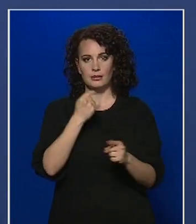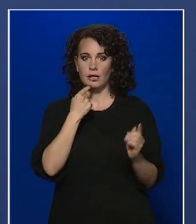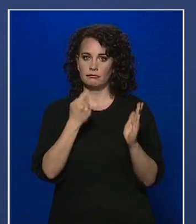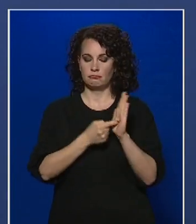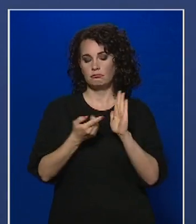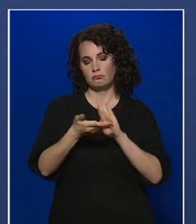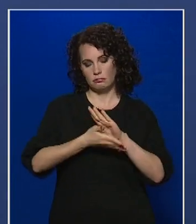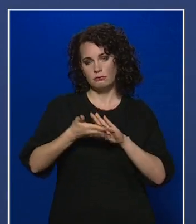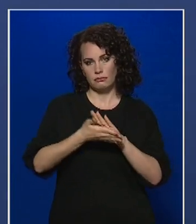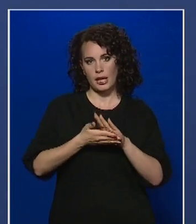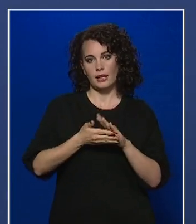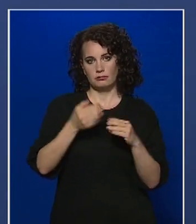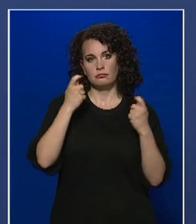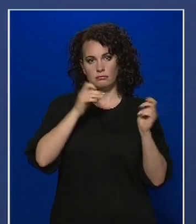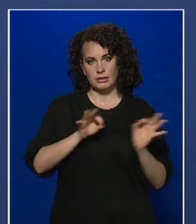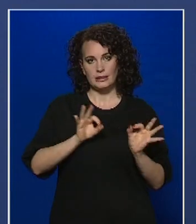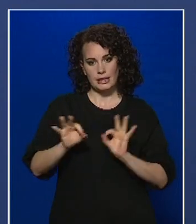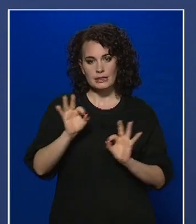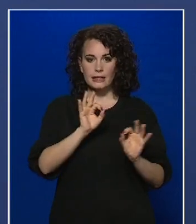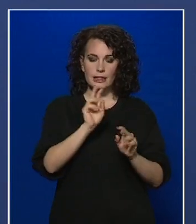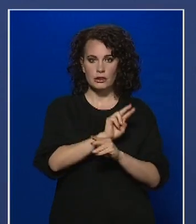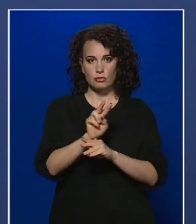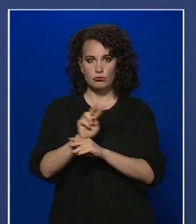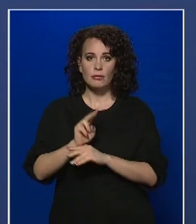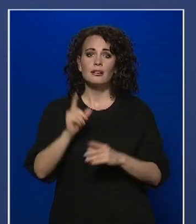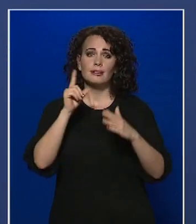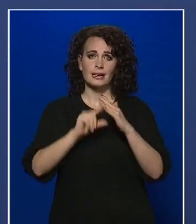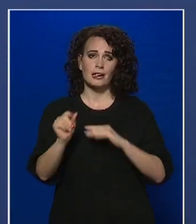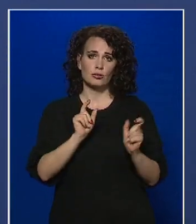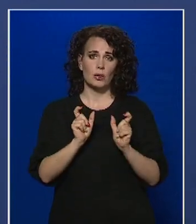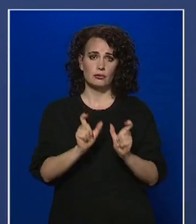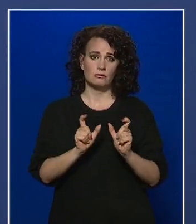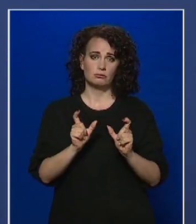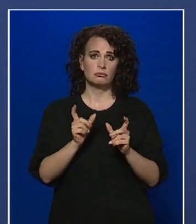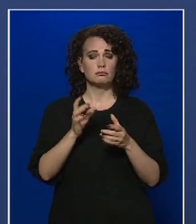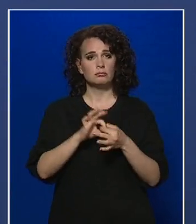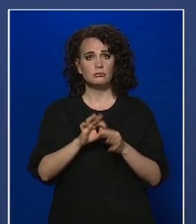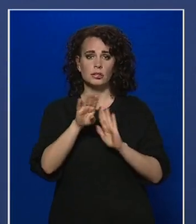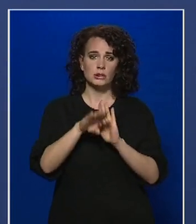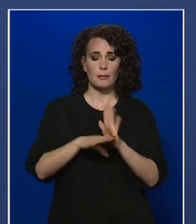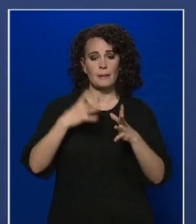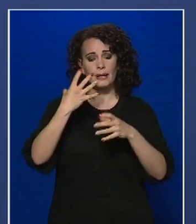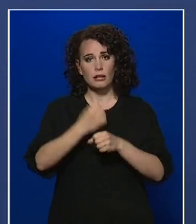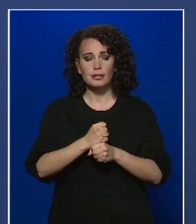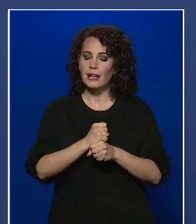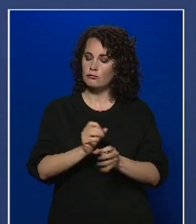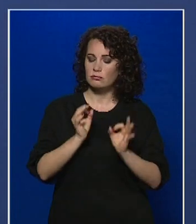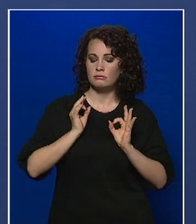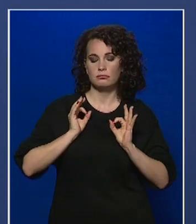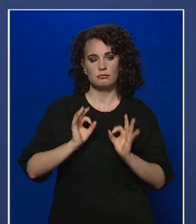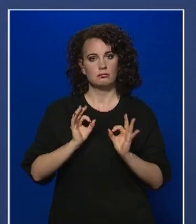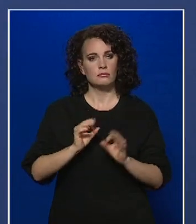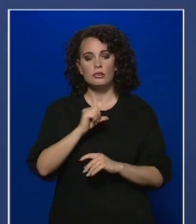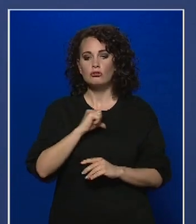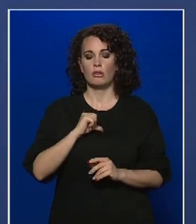végre. Ezeket az intézkedéseket, a kiárási korlátozása kapcsolatos szabályoknak a betartása az kifejezetten